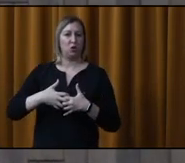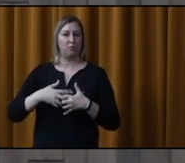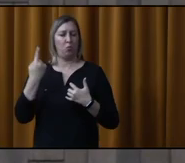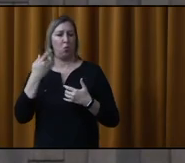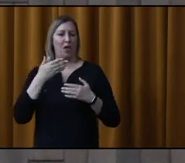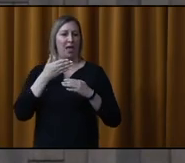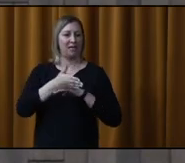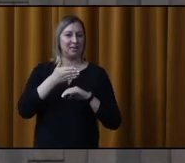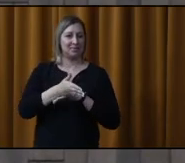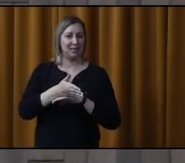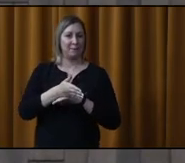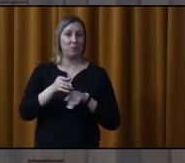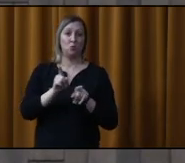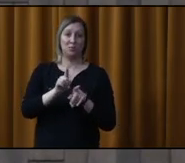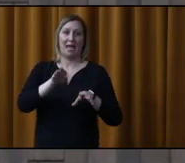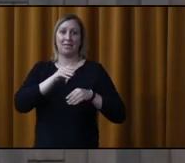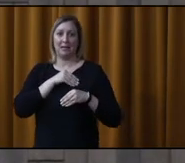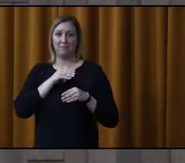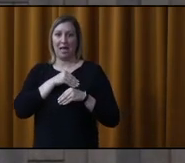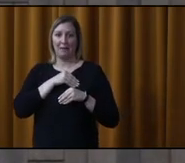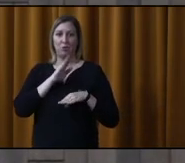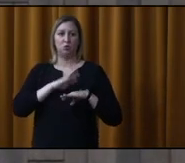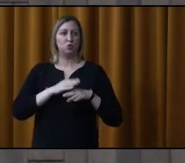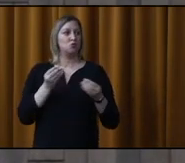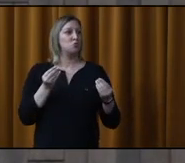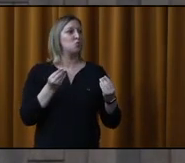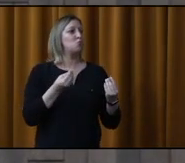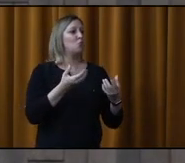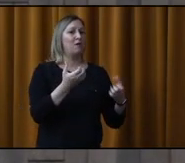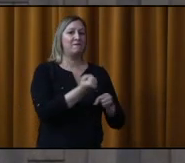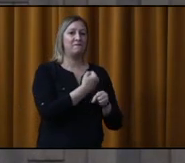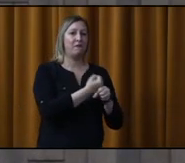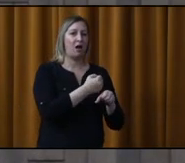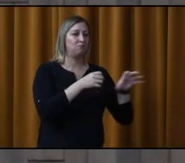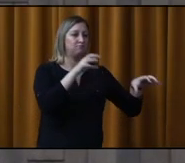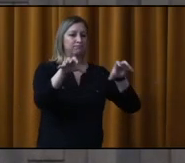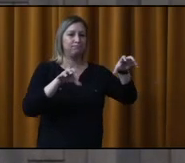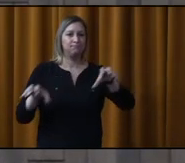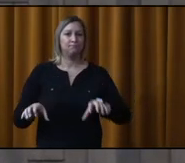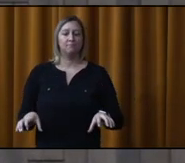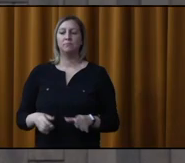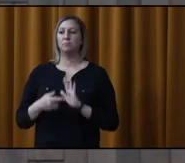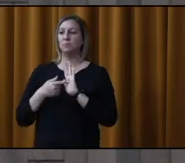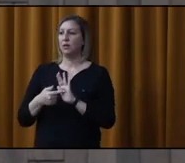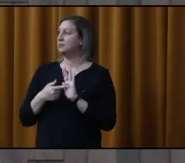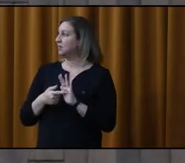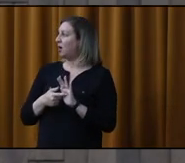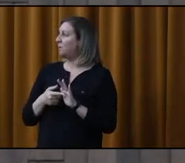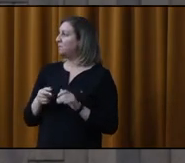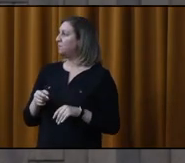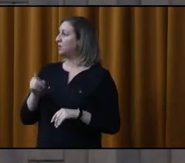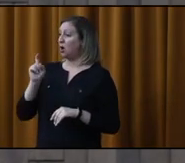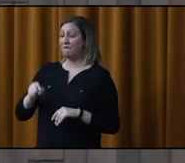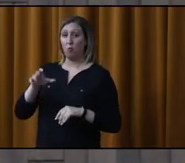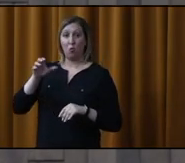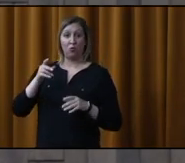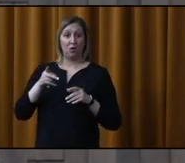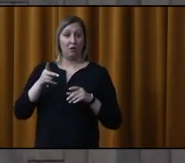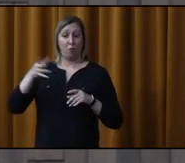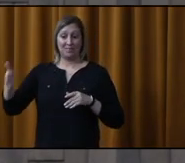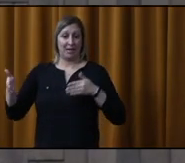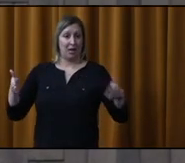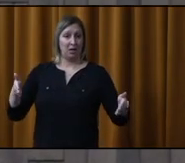acceptable dans nos prochains choix de lieux qu'on va établir. Donc, on va avoir, par exemple, la nécessité d'aller voir les voisins autour